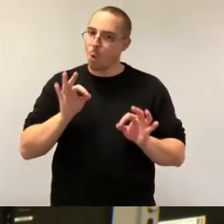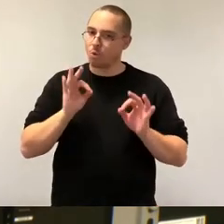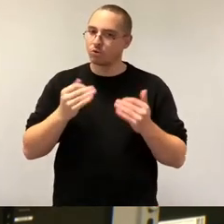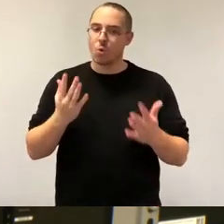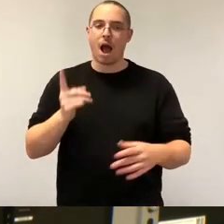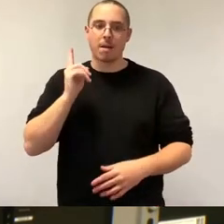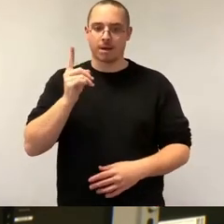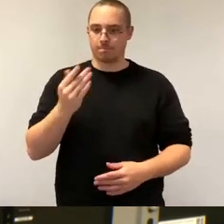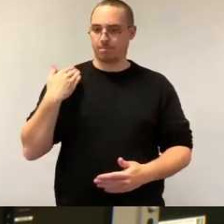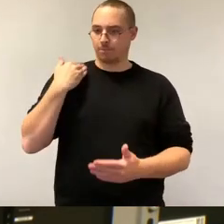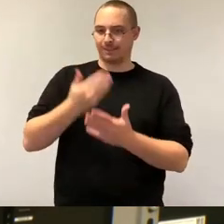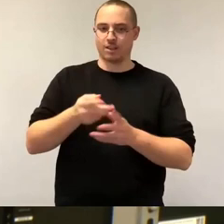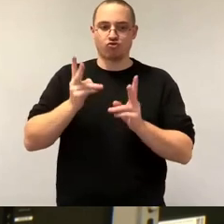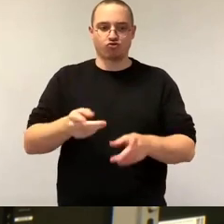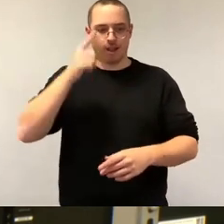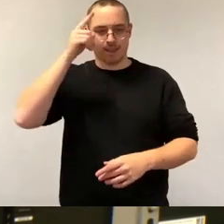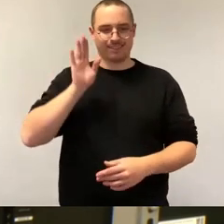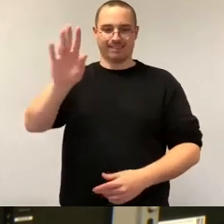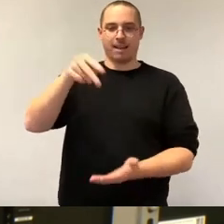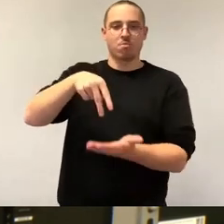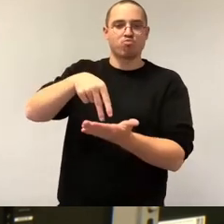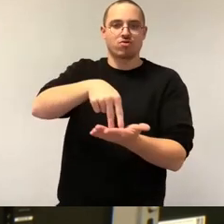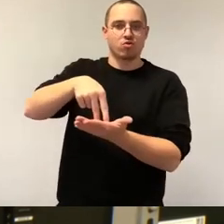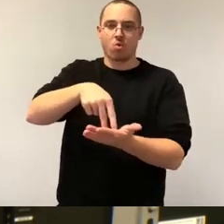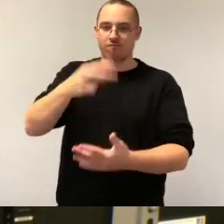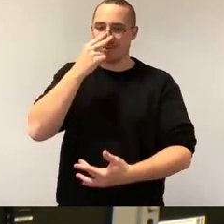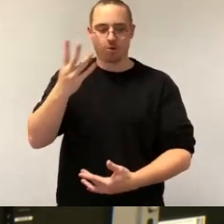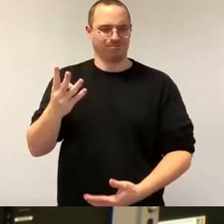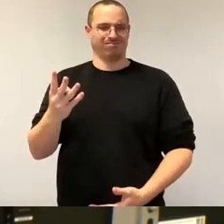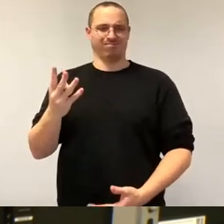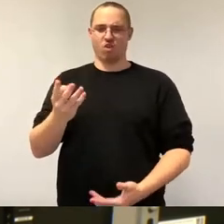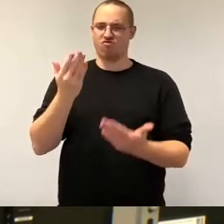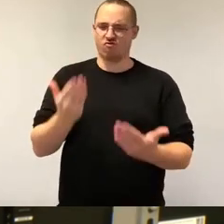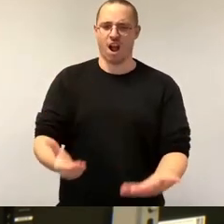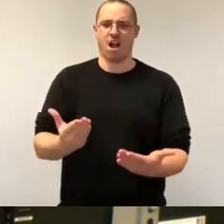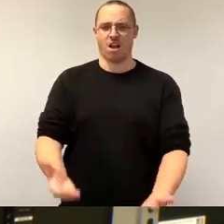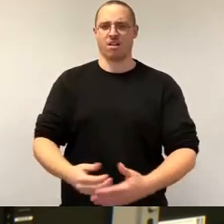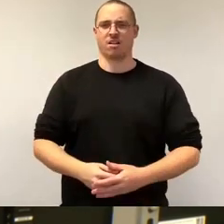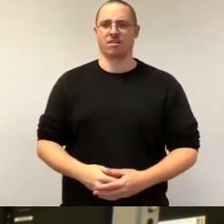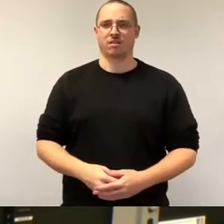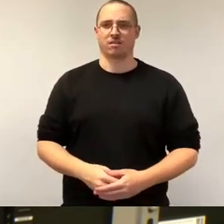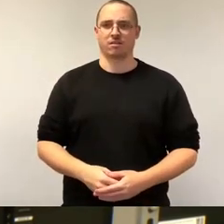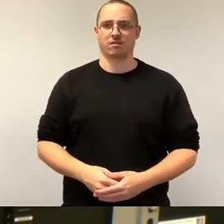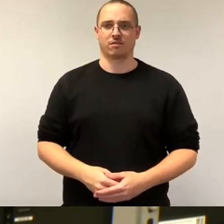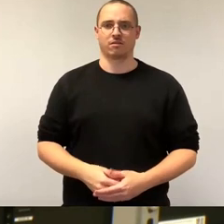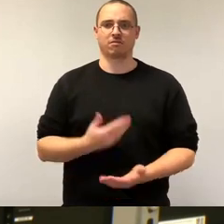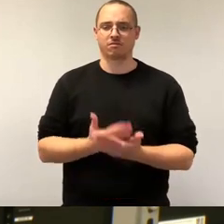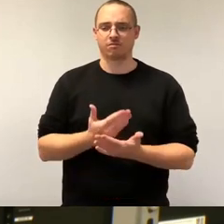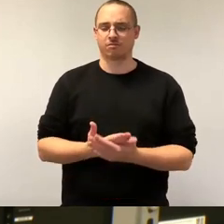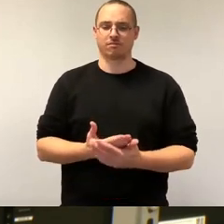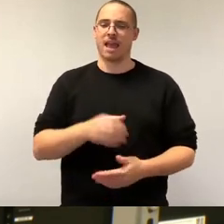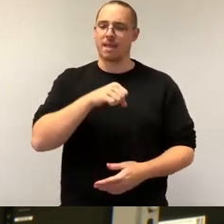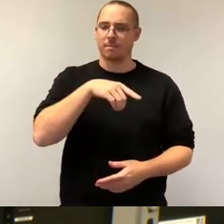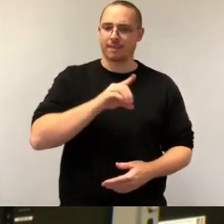hat. Und ich hoffe, dass aus dieser Erbärmlichkeit diese beiden Anträge von SPD und CDU ein Stück weit helfen, denn sie sind schon mal zwei